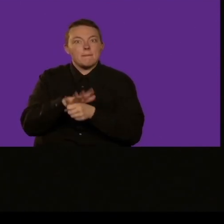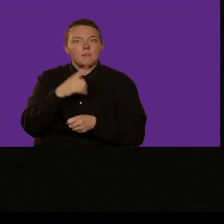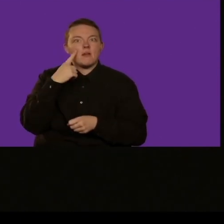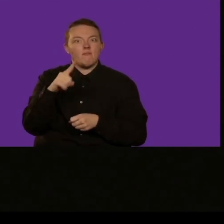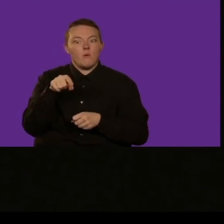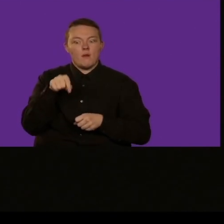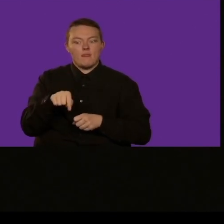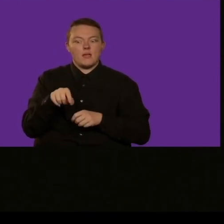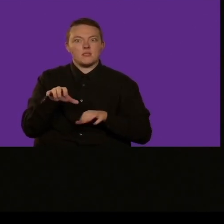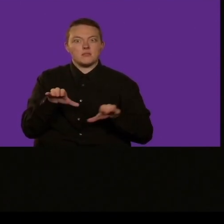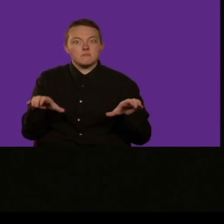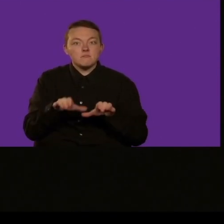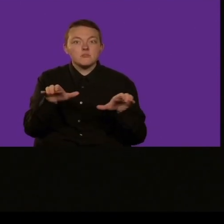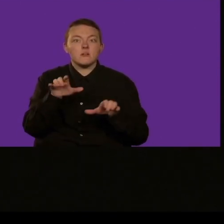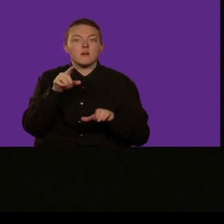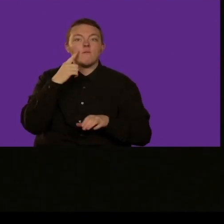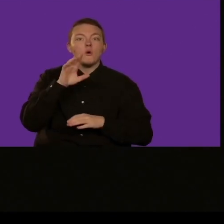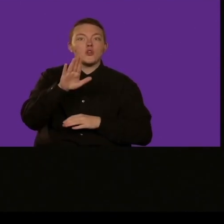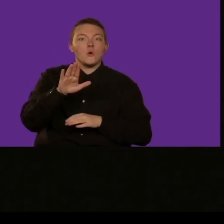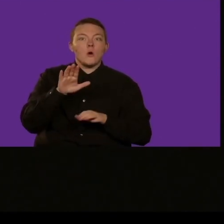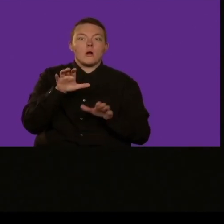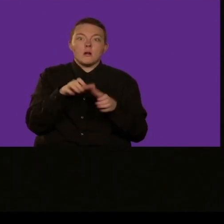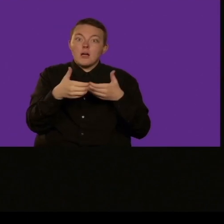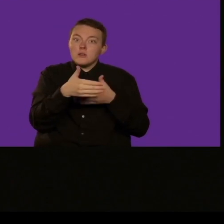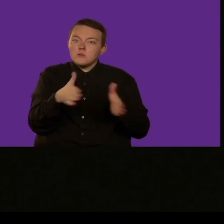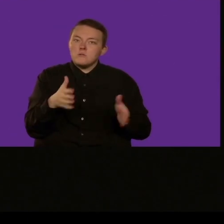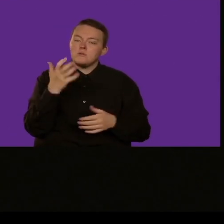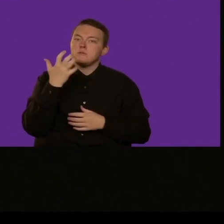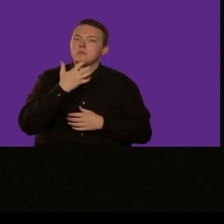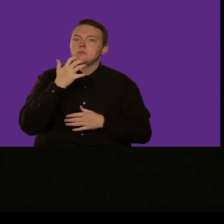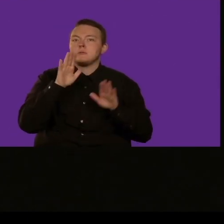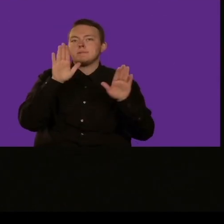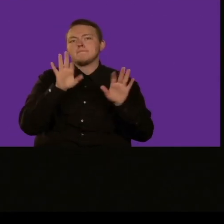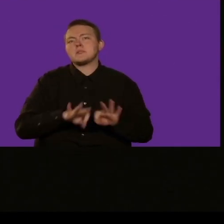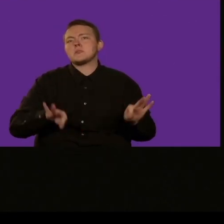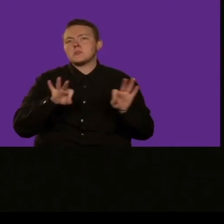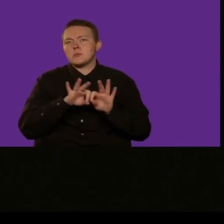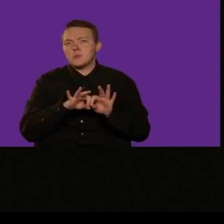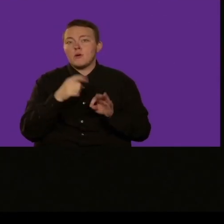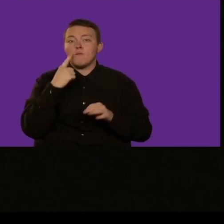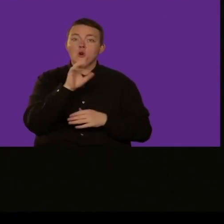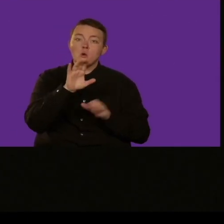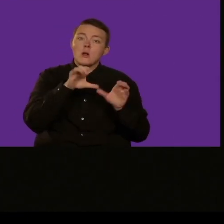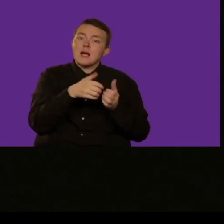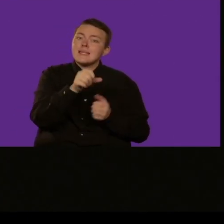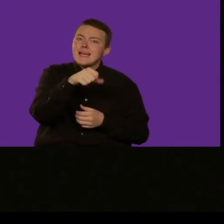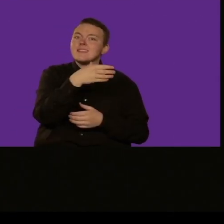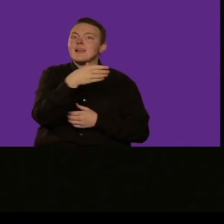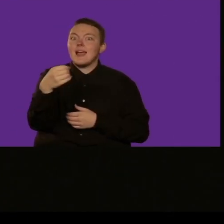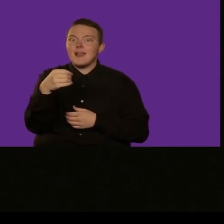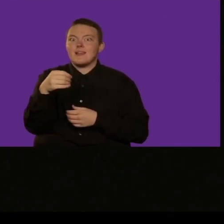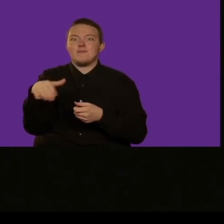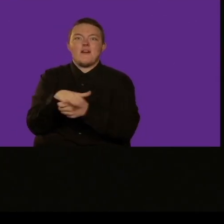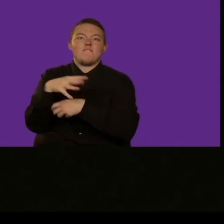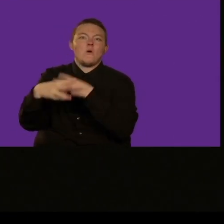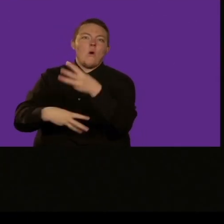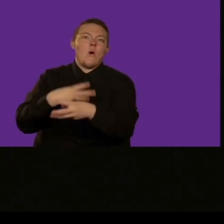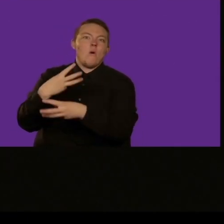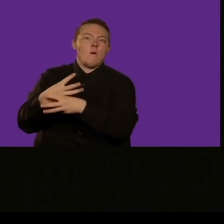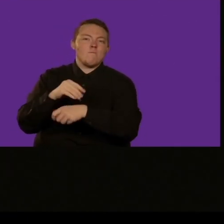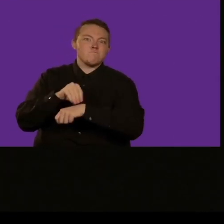guardando il futuro, mi sento felice di poter condividere, che stiamo sviluppando nuove tecnologie, nuovi